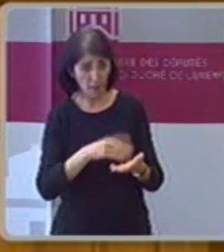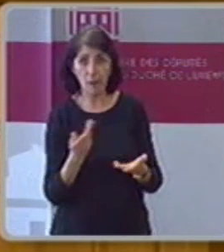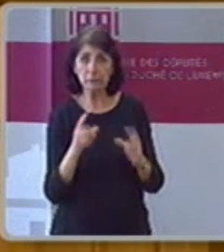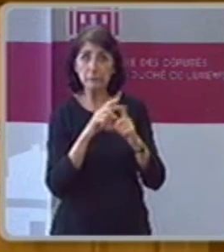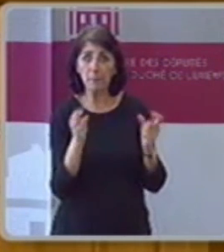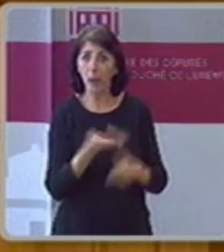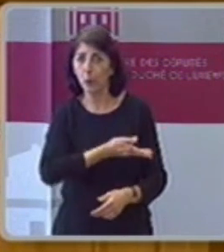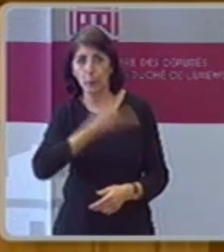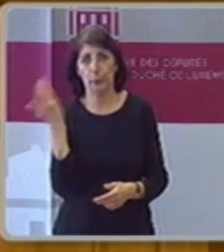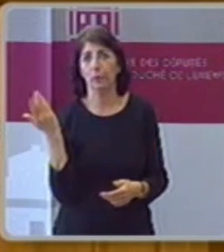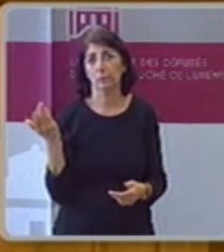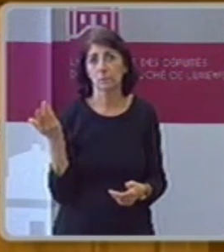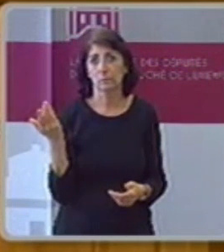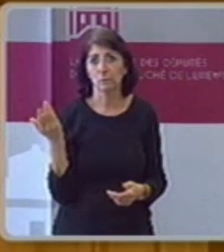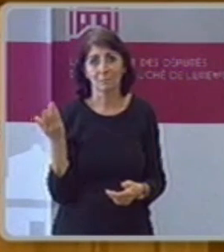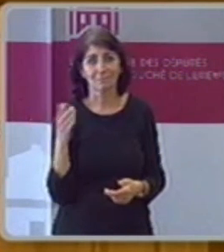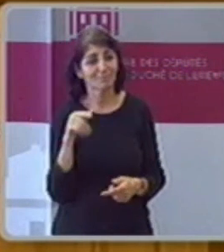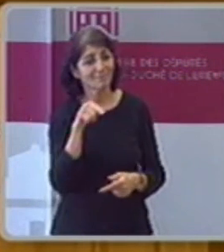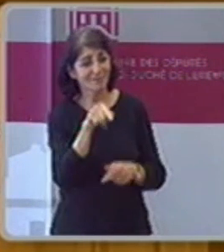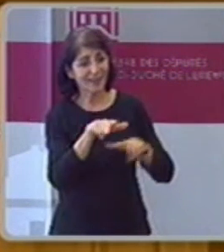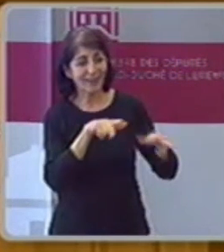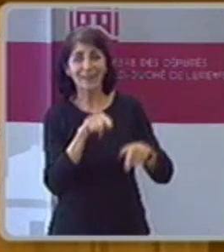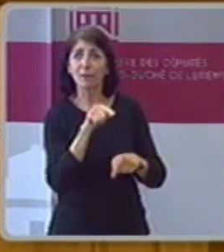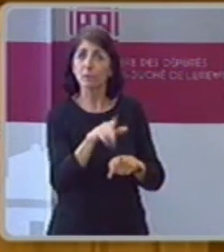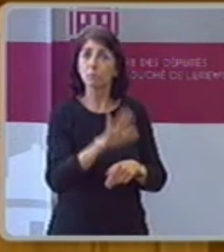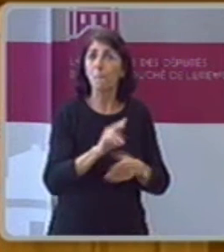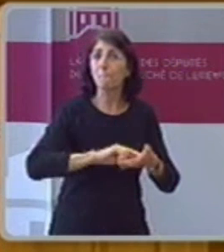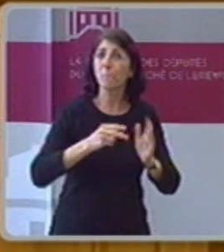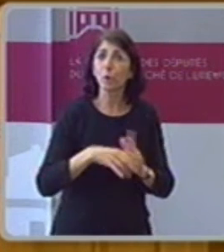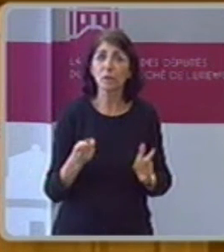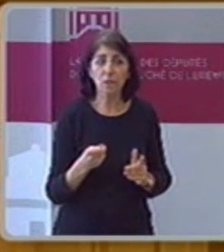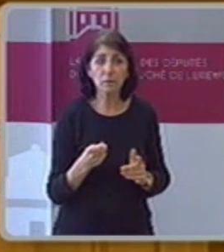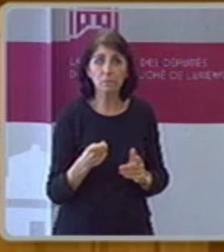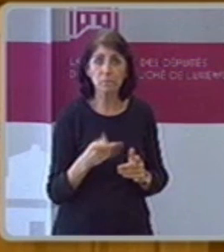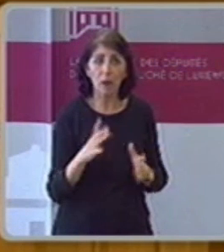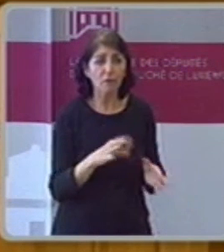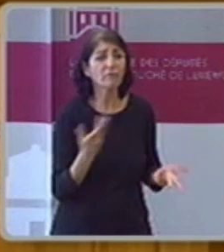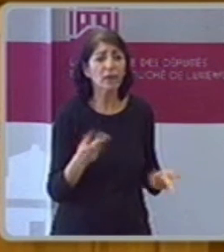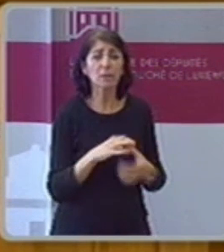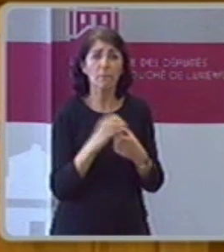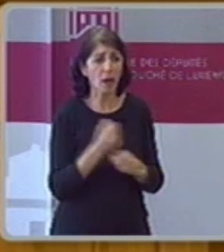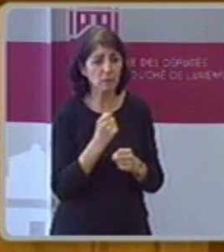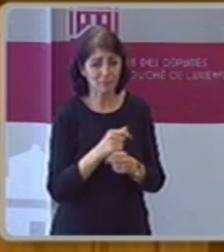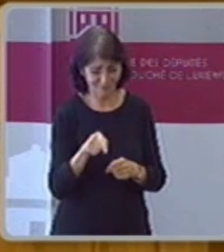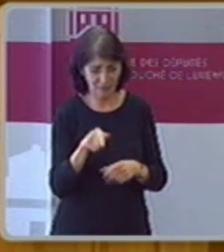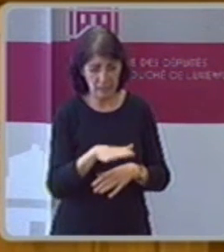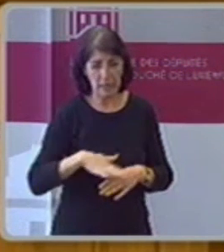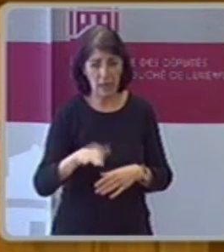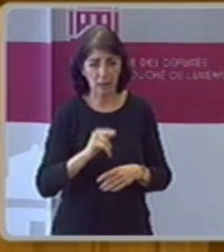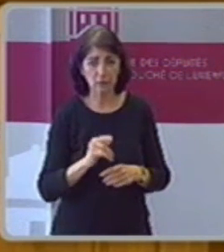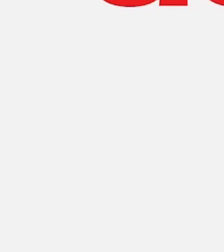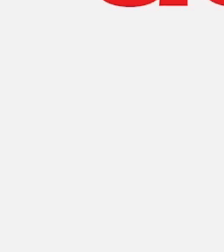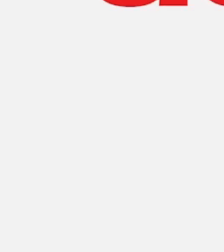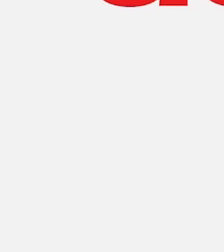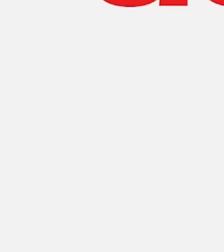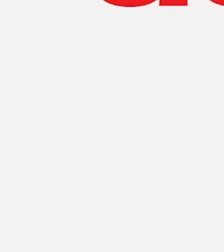zukünftige Generationen für unlesbare Probleme das ist die richtige Schlag vom